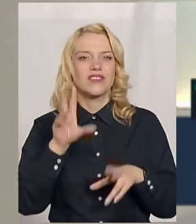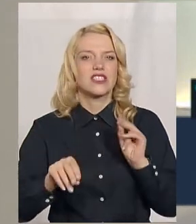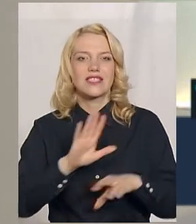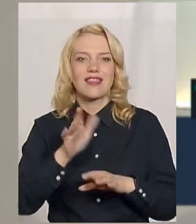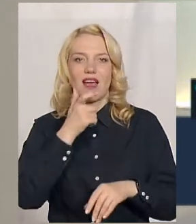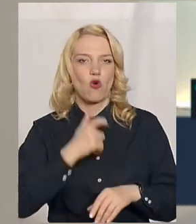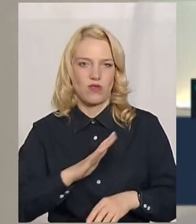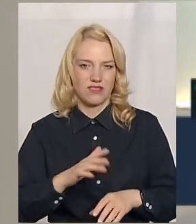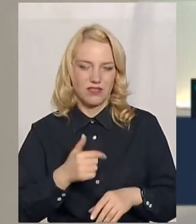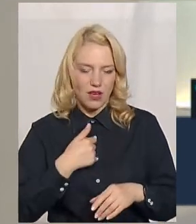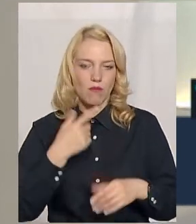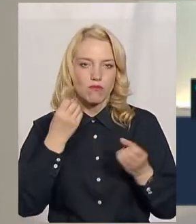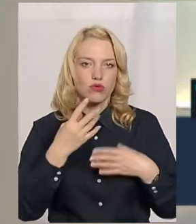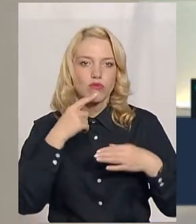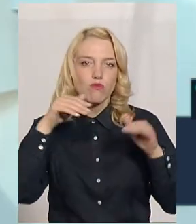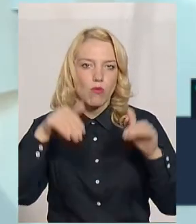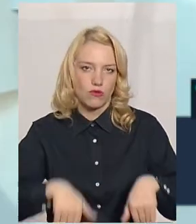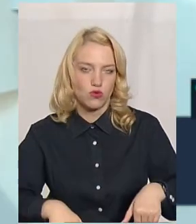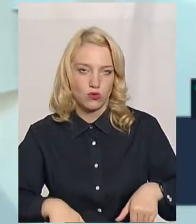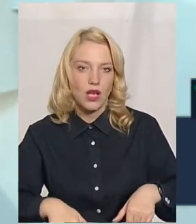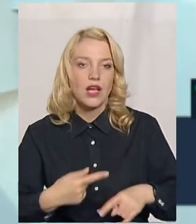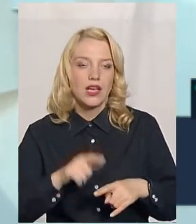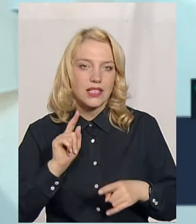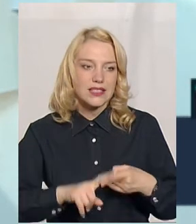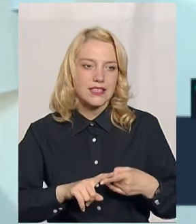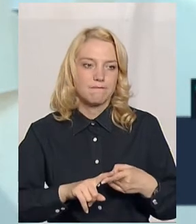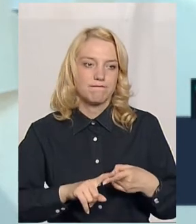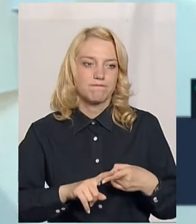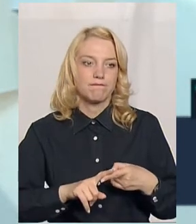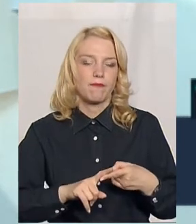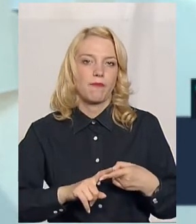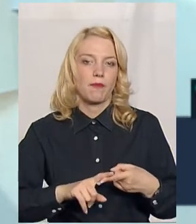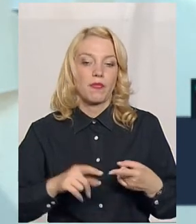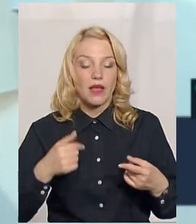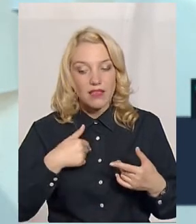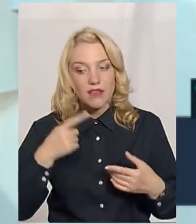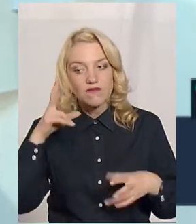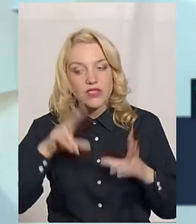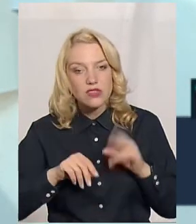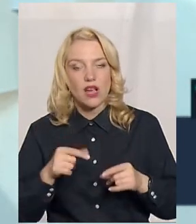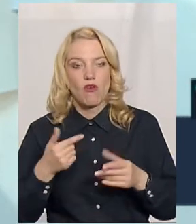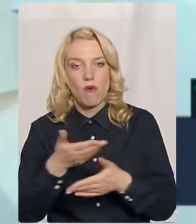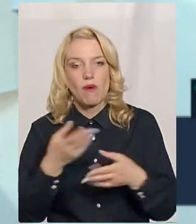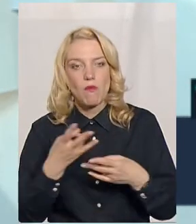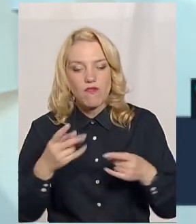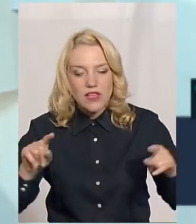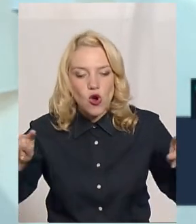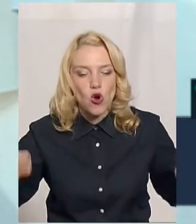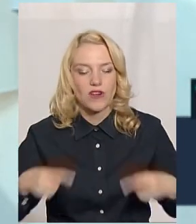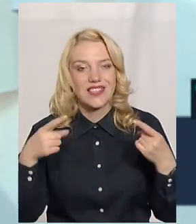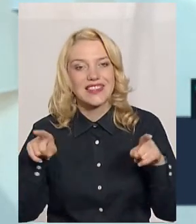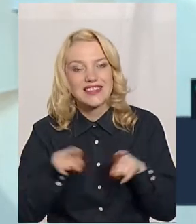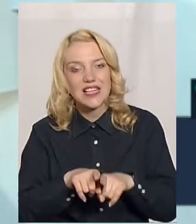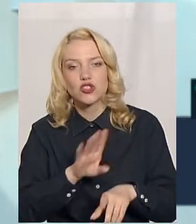Тому я промовчу. Я вважаю, що ми маємо організуватись таким чином, щоб не